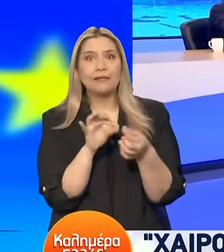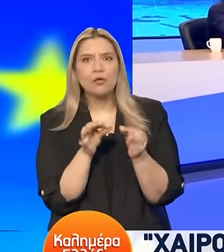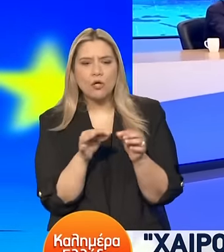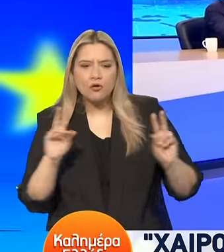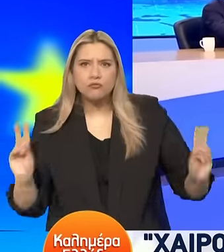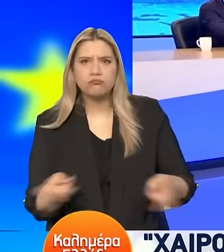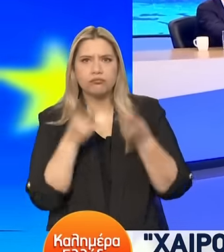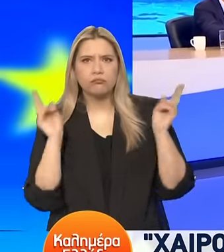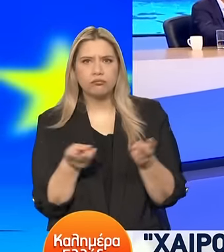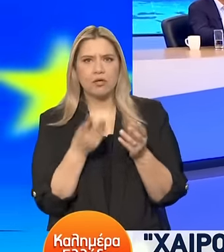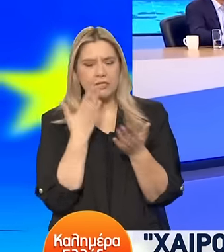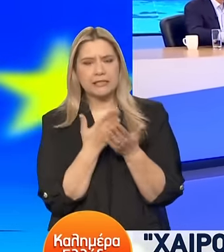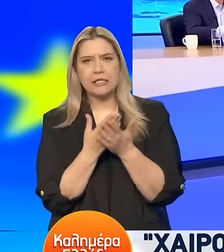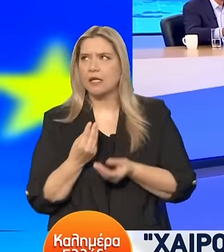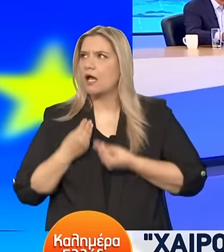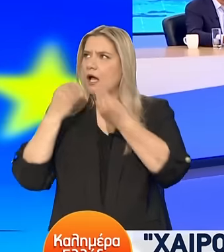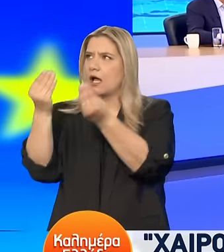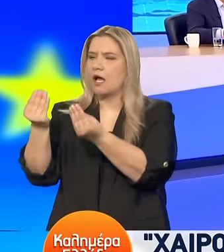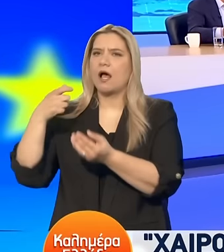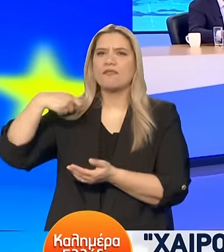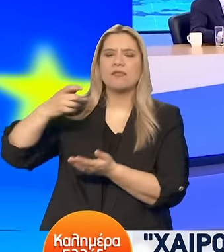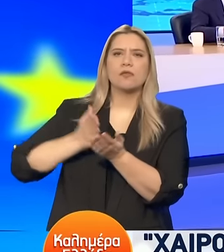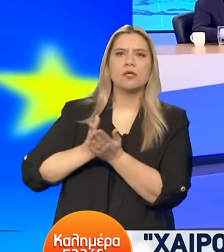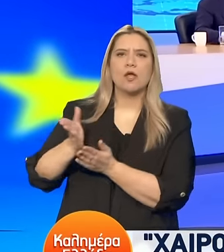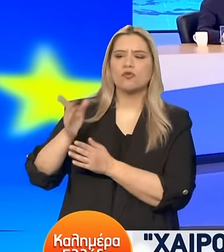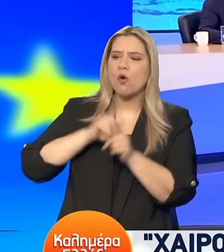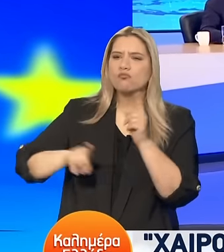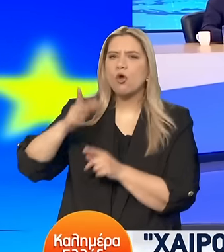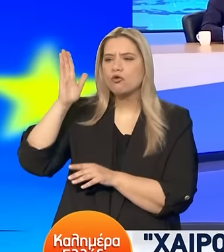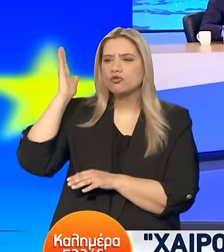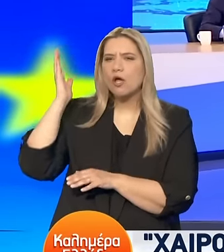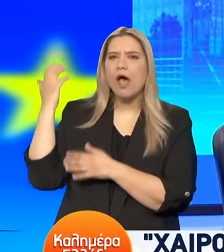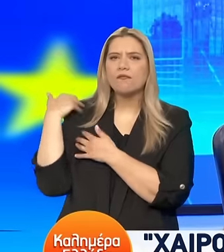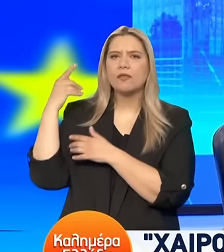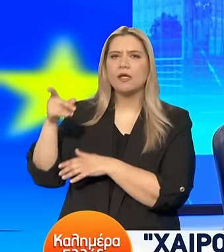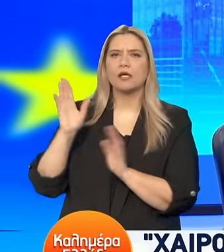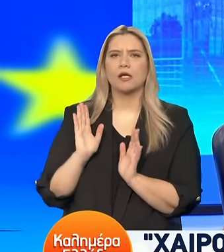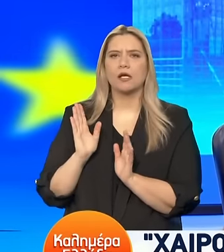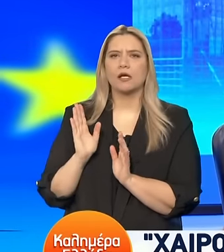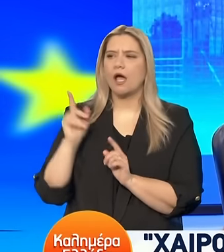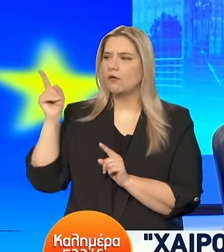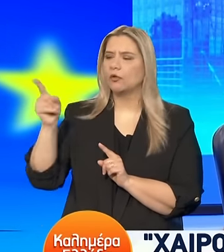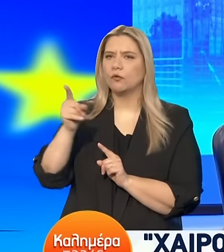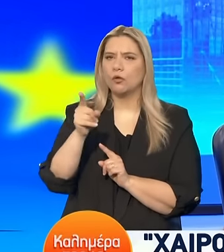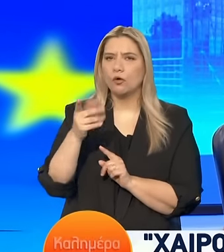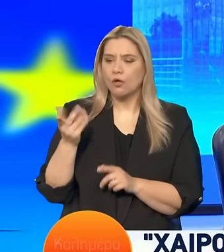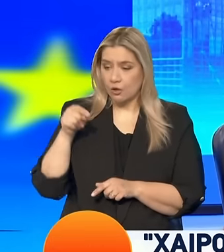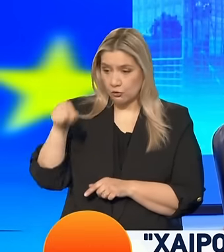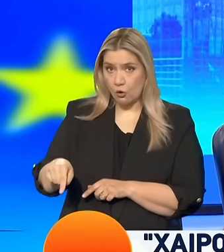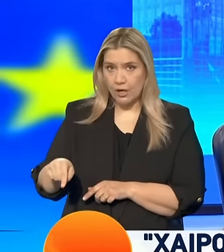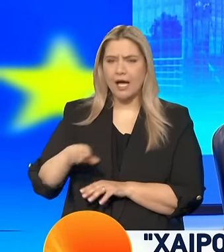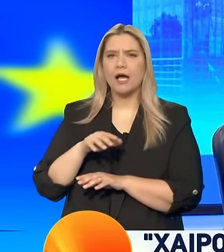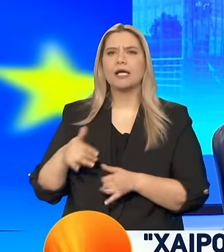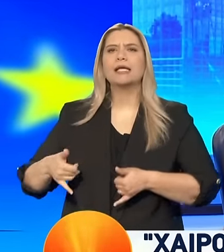στοιχεία στη διάθεση της δικαιοσύνης Η οποία θα αποδώσει τις ευθύνες Εκεί που η ίδια κρίνει Και για τον τελικό του κυπέλου Δεν ήταν δικιά μας